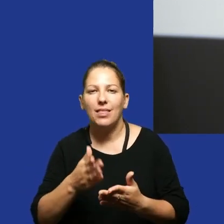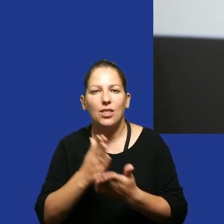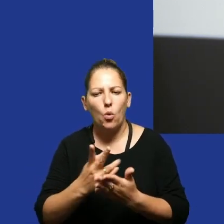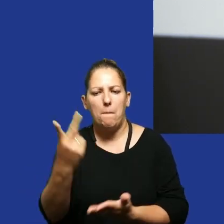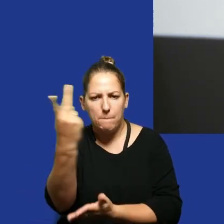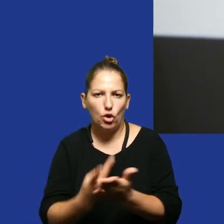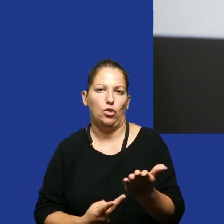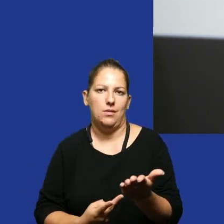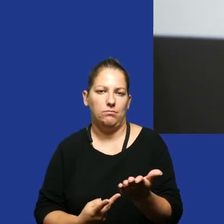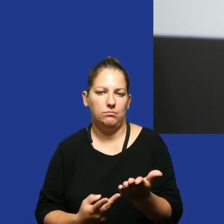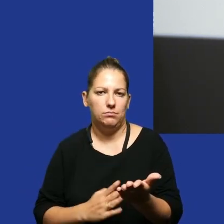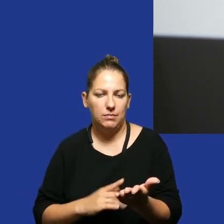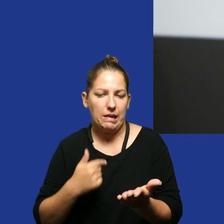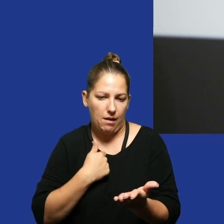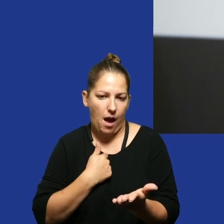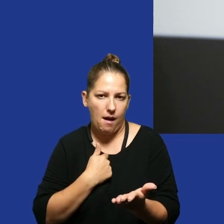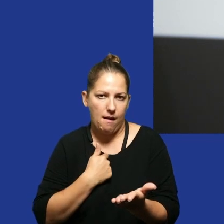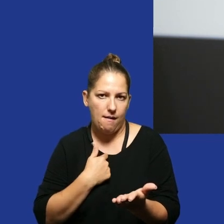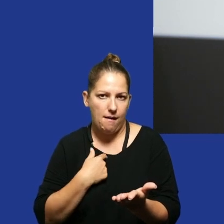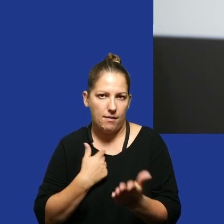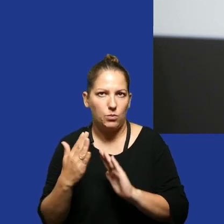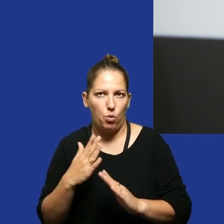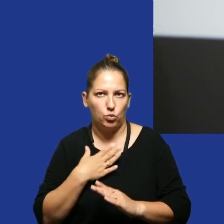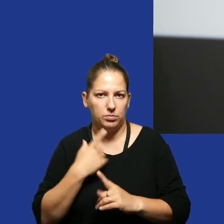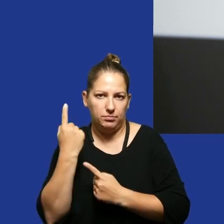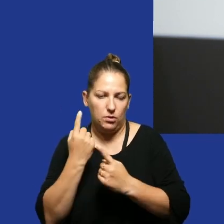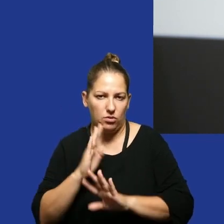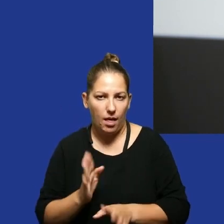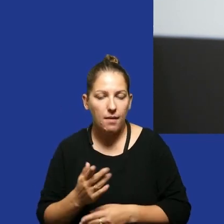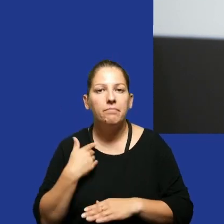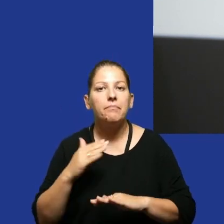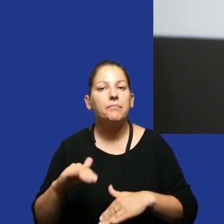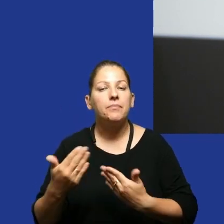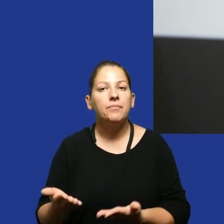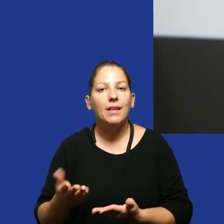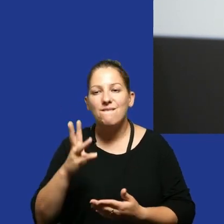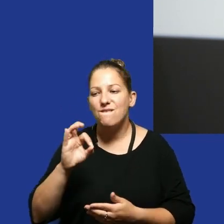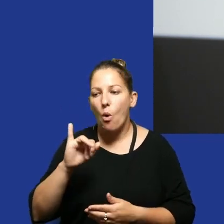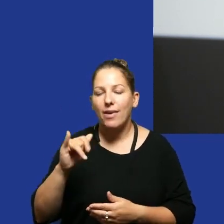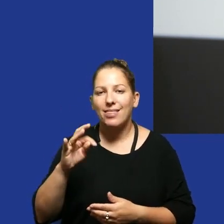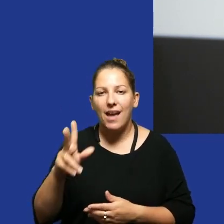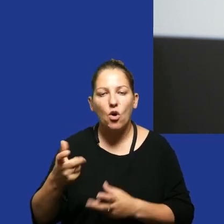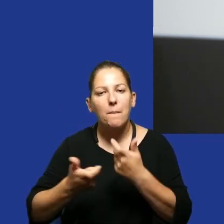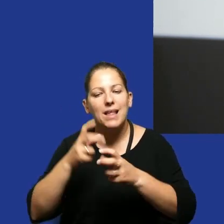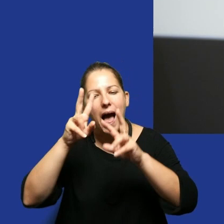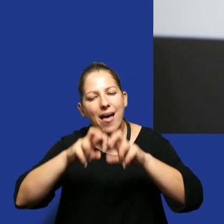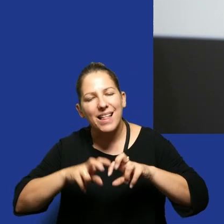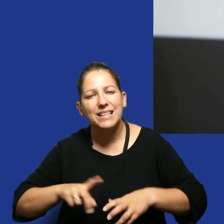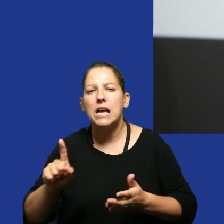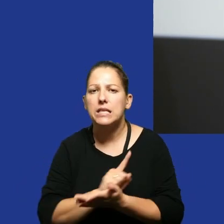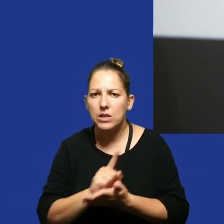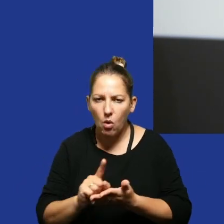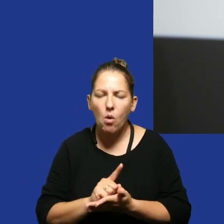przeczytać tak ja z tego w ten sposób wychodziłem i tak jak tutaj Wojtek mówił że robić analizy ryzyka to jest jak